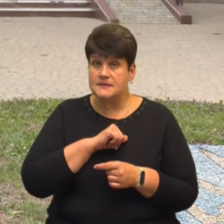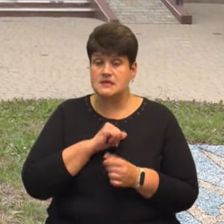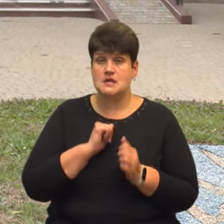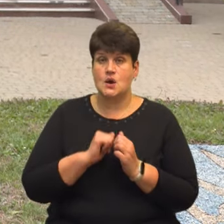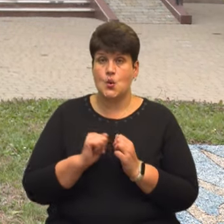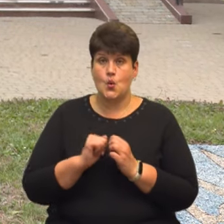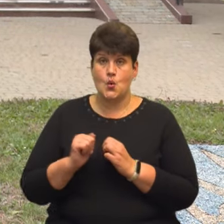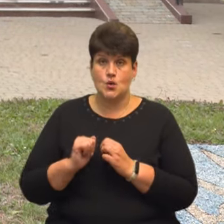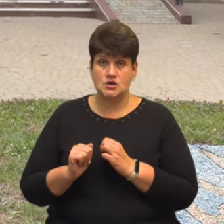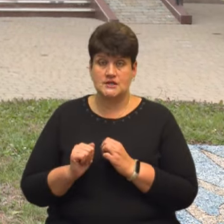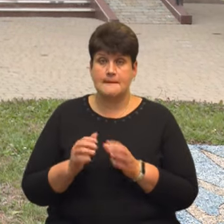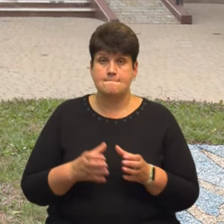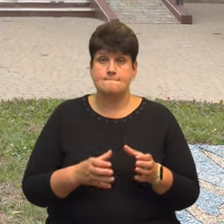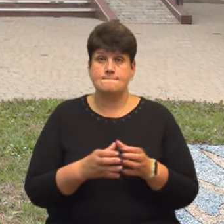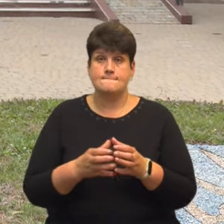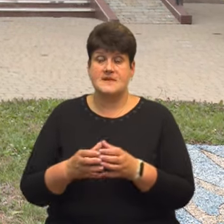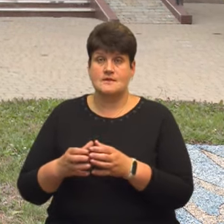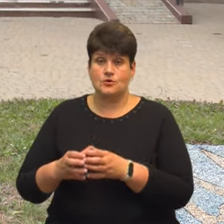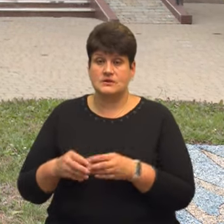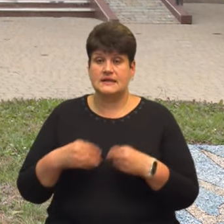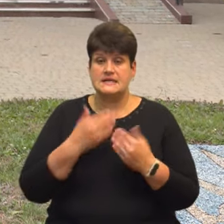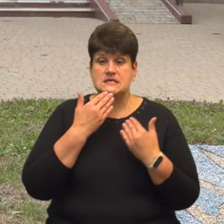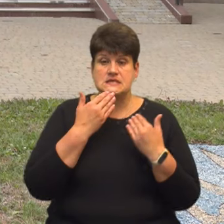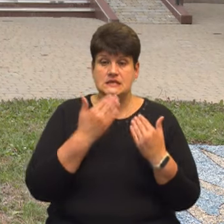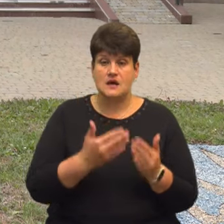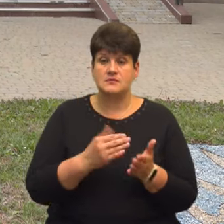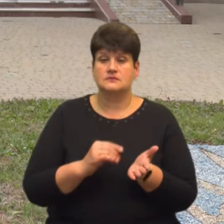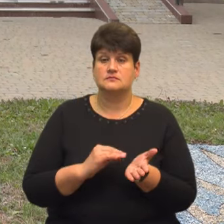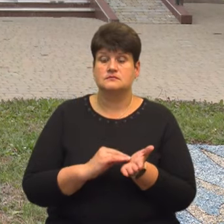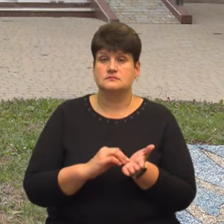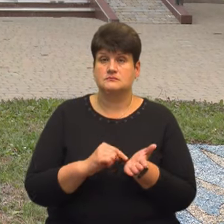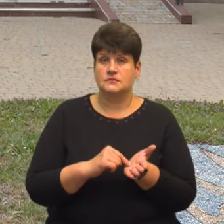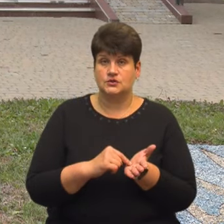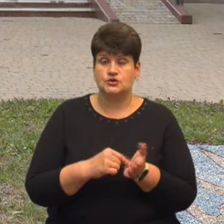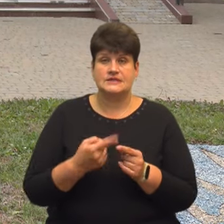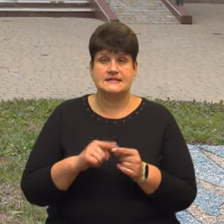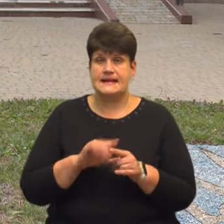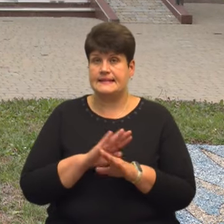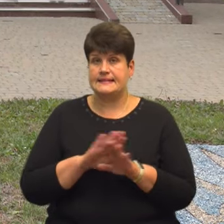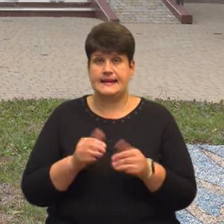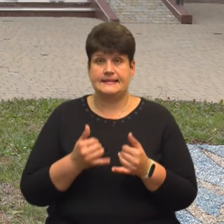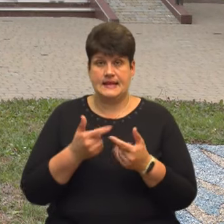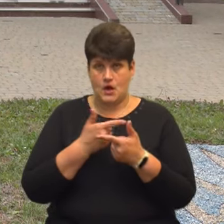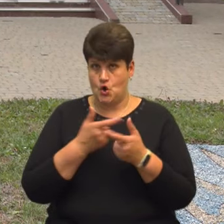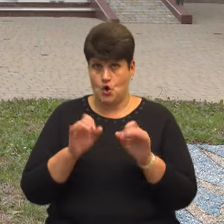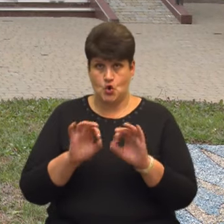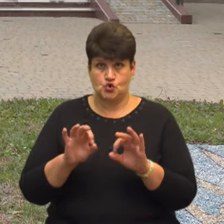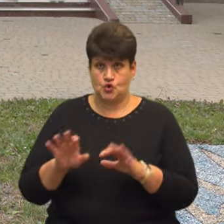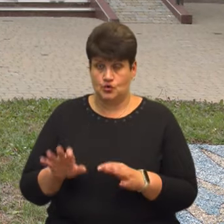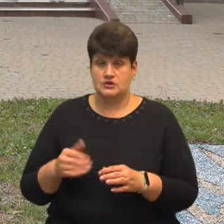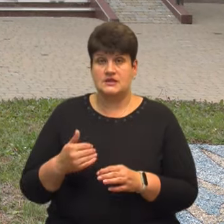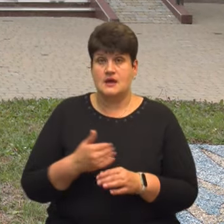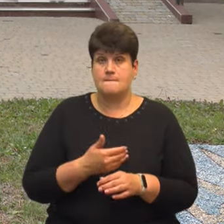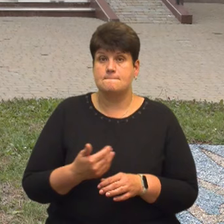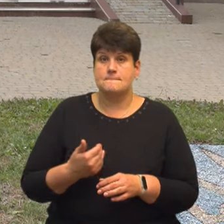підрозділ, коли подає запит, він вказує, що це не для розголошення. Ми все ж таки